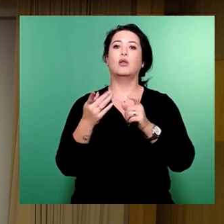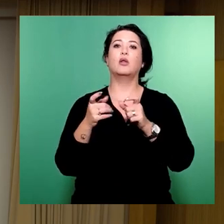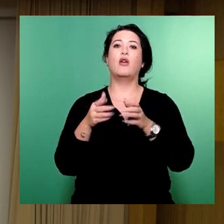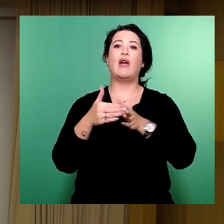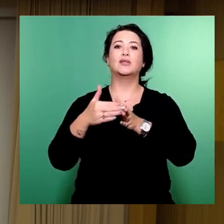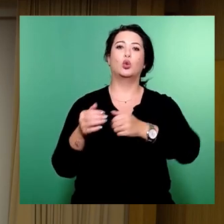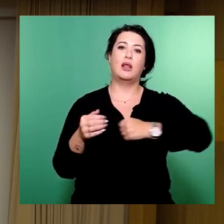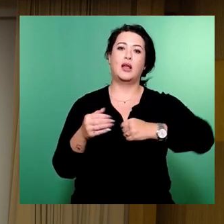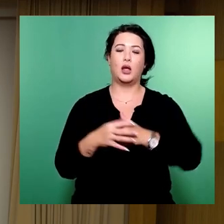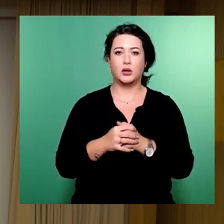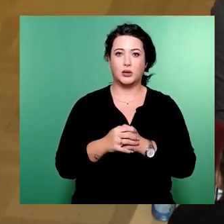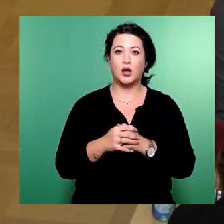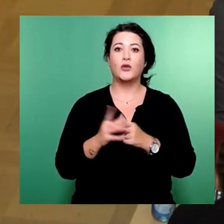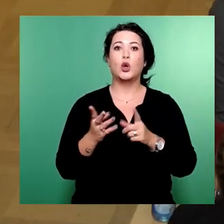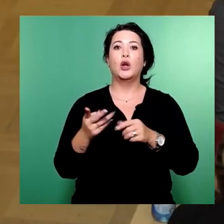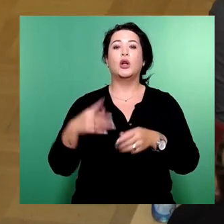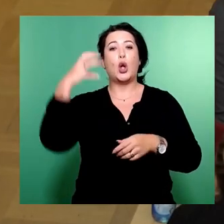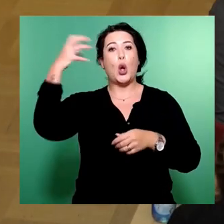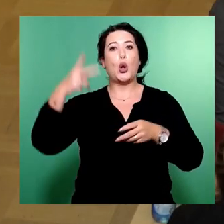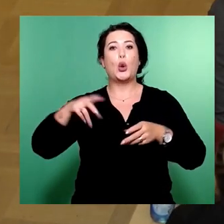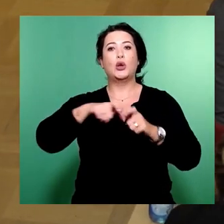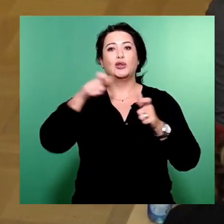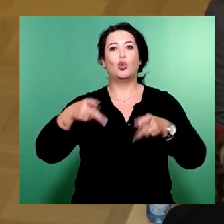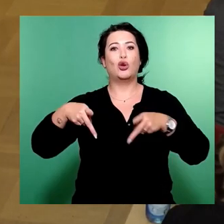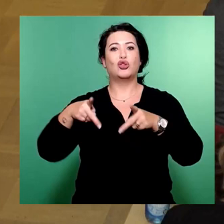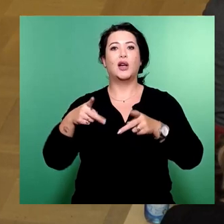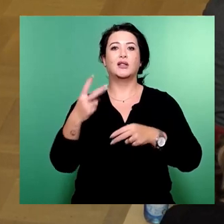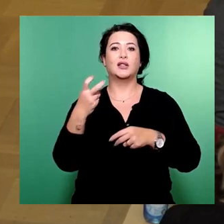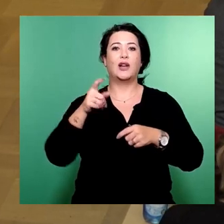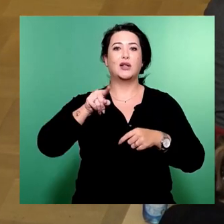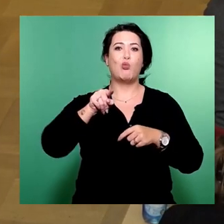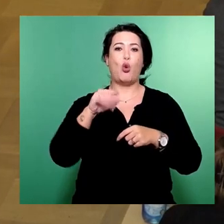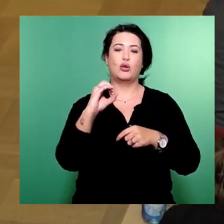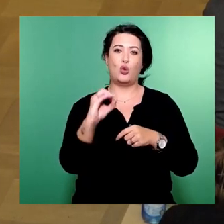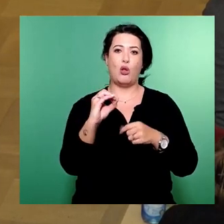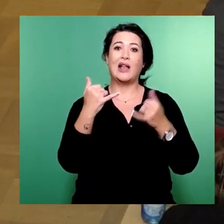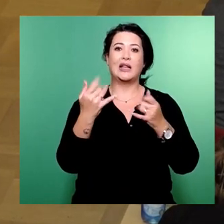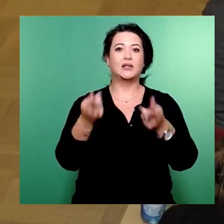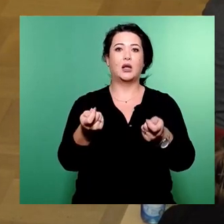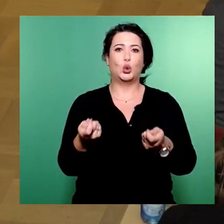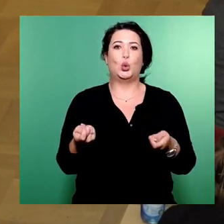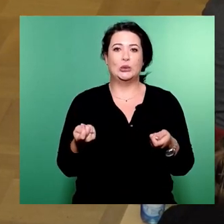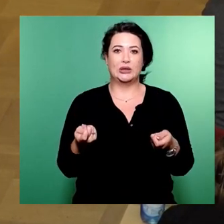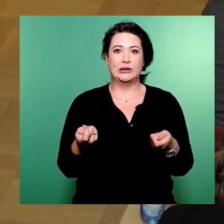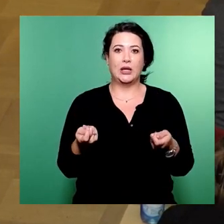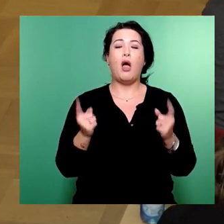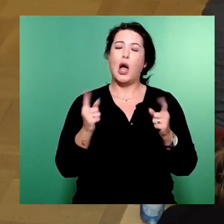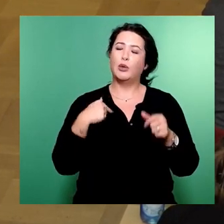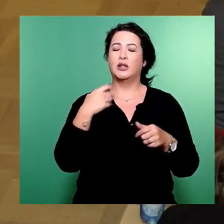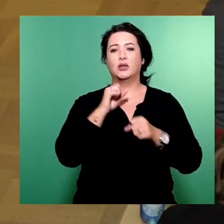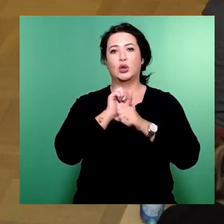Königsbrücker Straße 20.0. Der ist ja nun zurückgezogen worden und ich würde Sie trotzdem bitten,